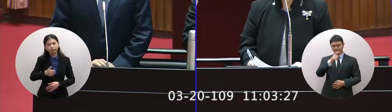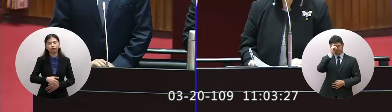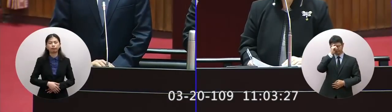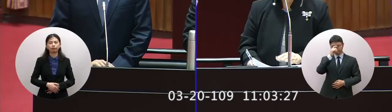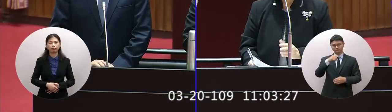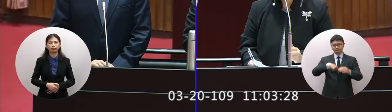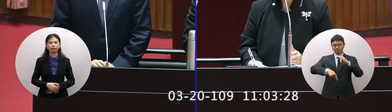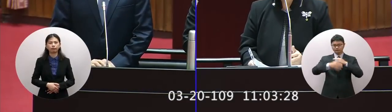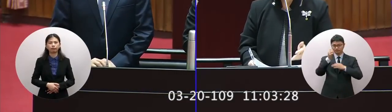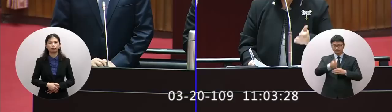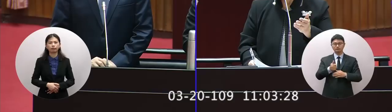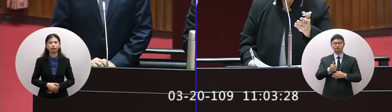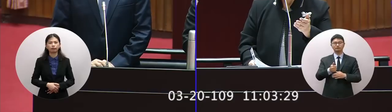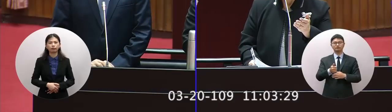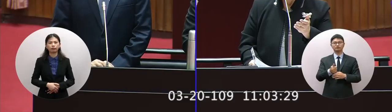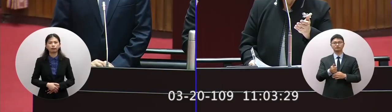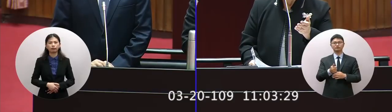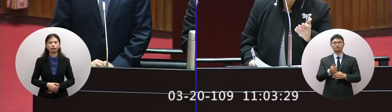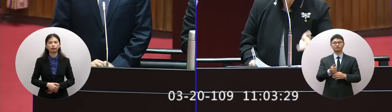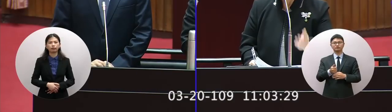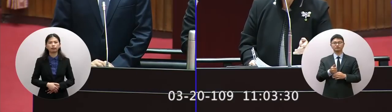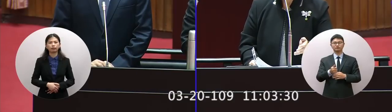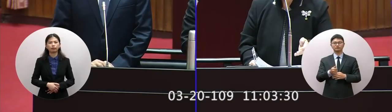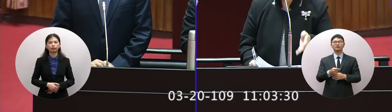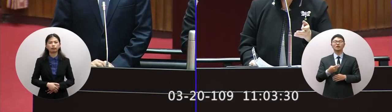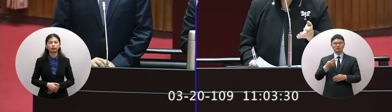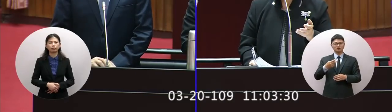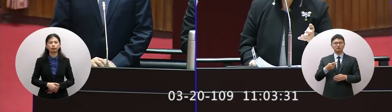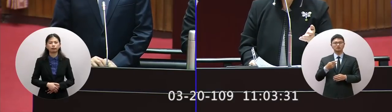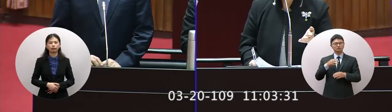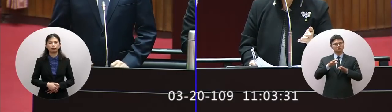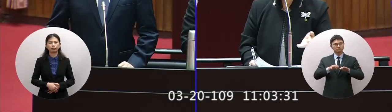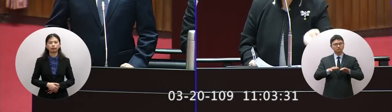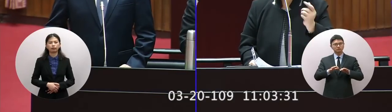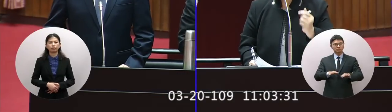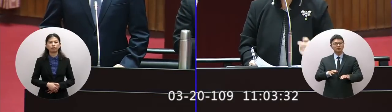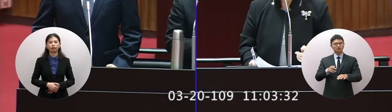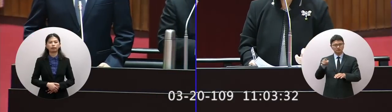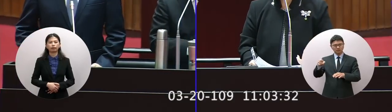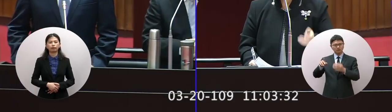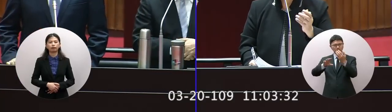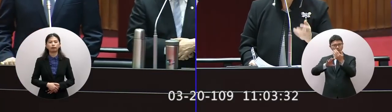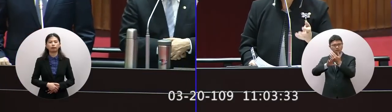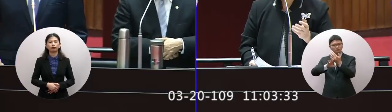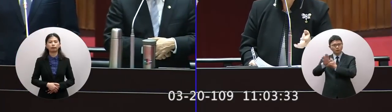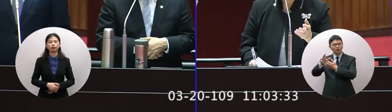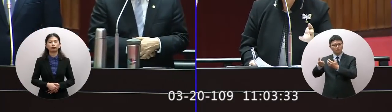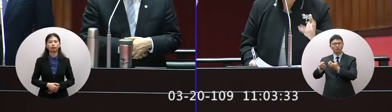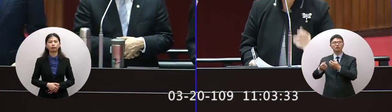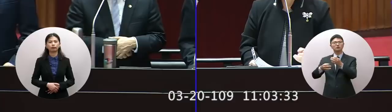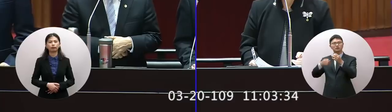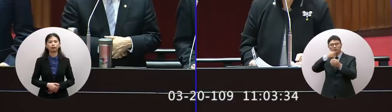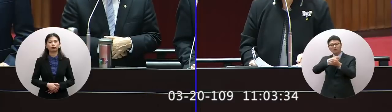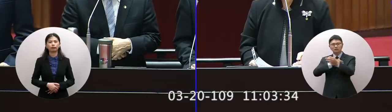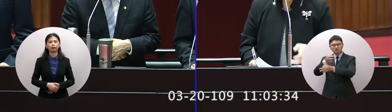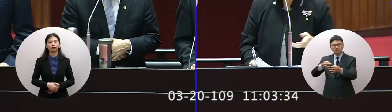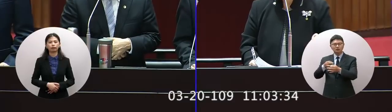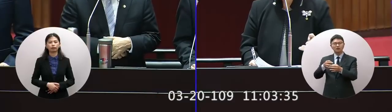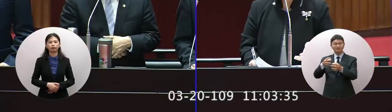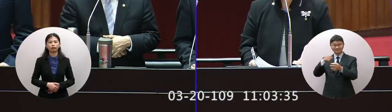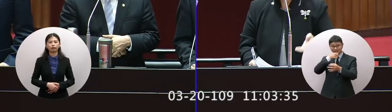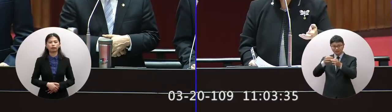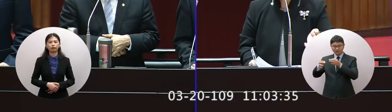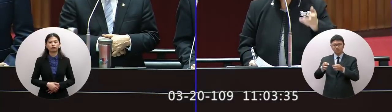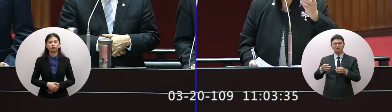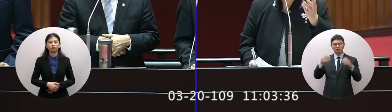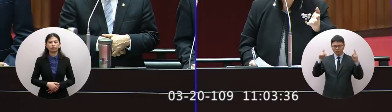可以說盡量盡量跟台商接觸讓台商來發育公連我們